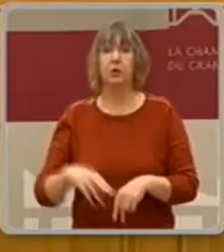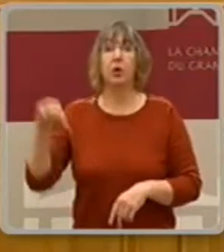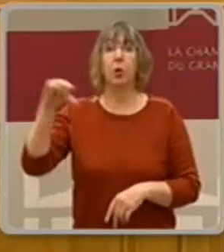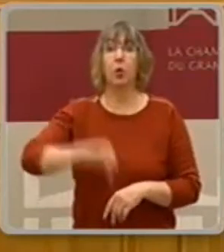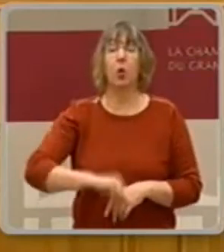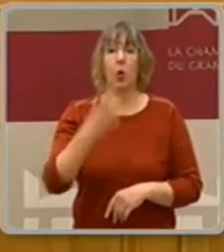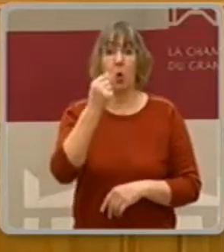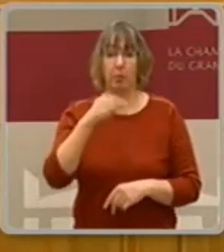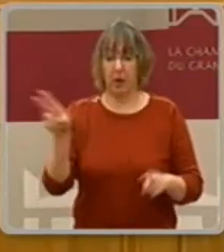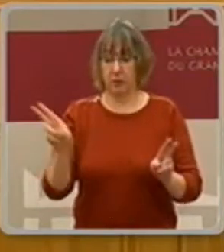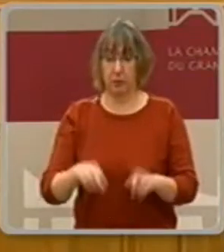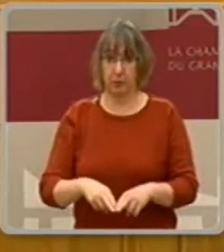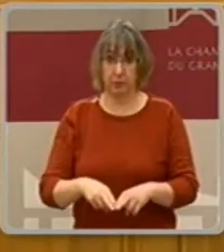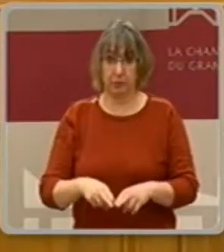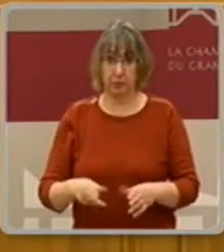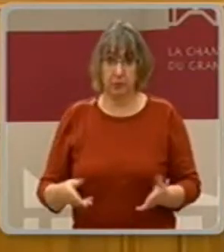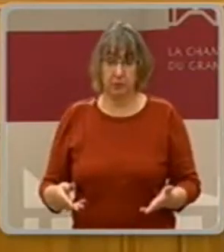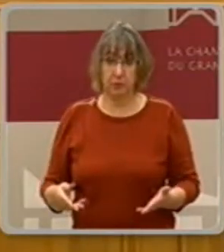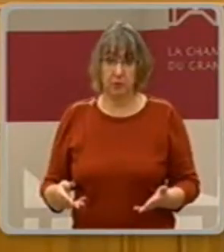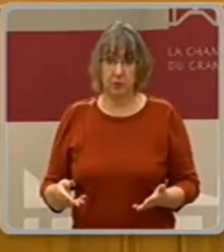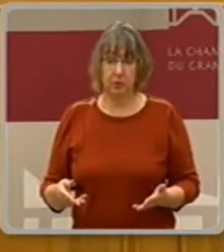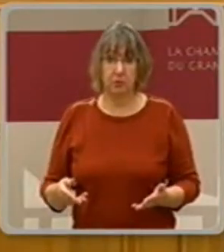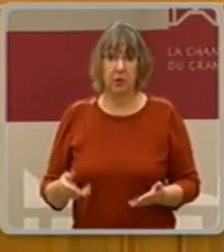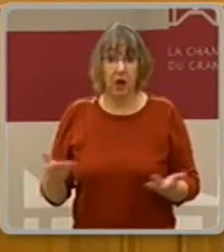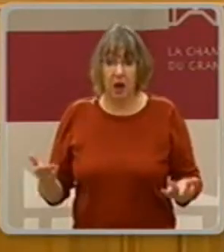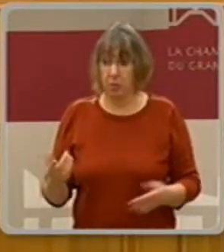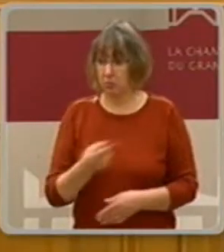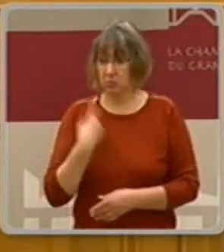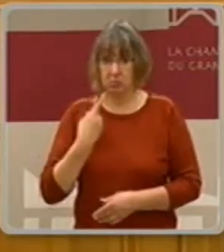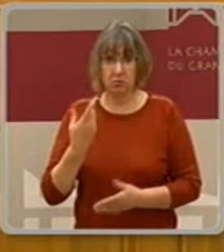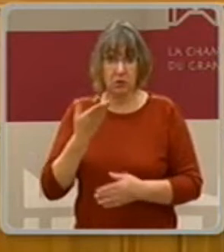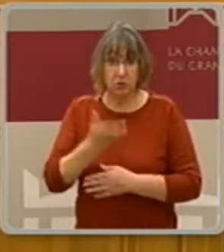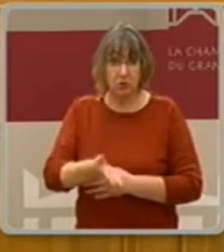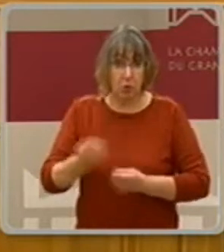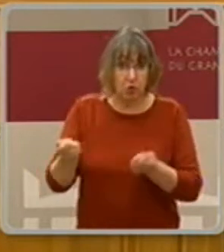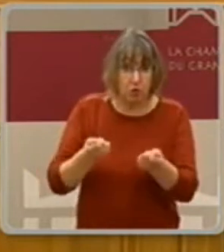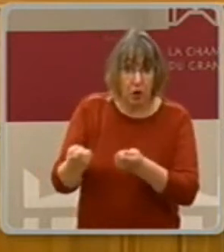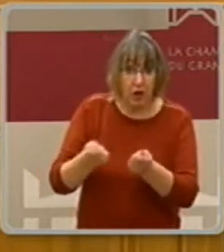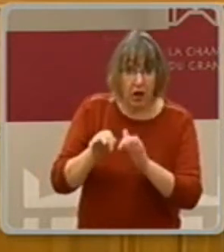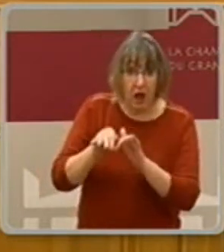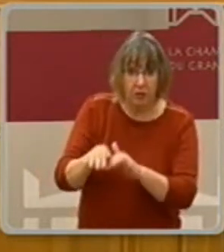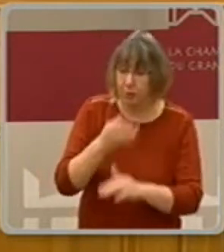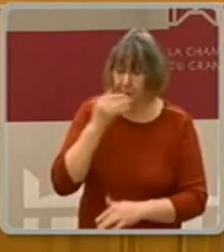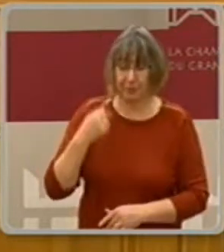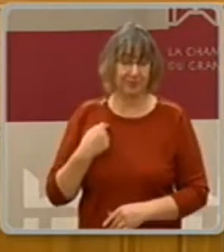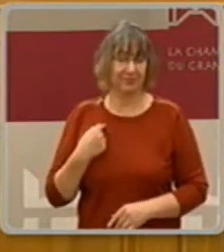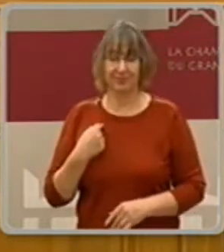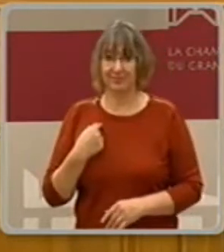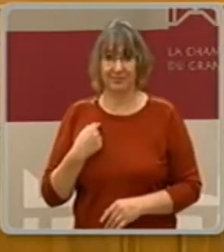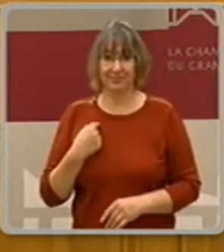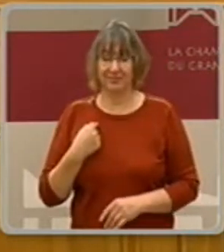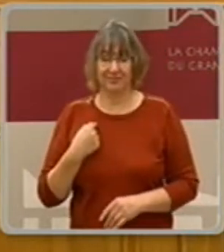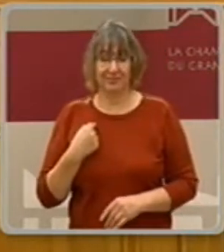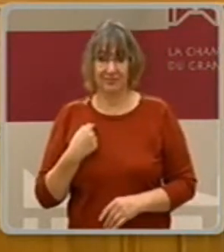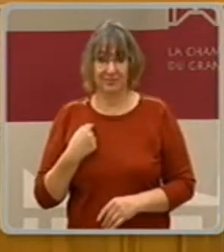Wenn wir wirklich eine qualitative Wurst errichten wollen, dann müssen wir die Bürger nicht auf den Weg bringen. Und das ist das